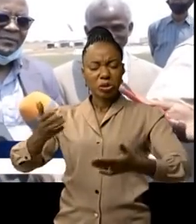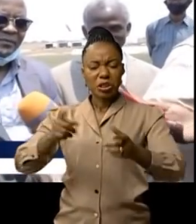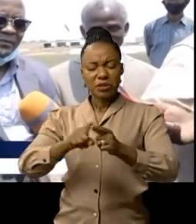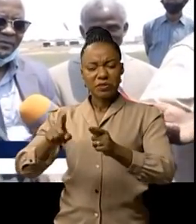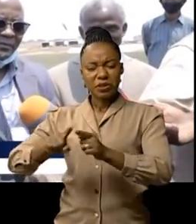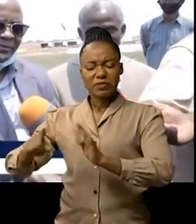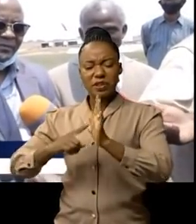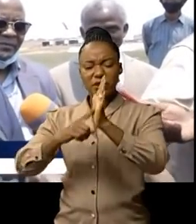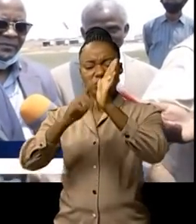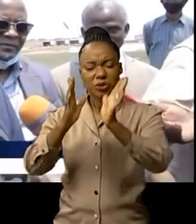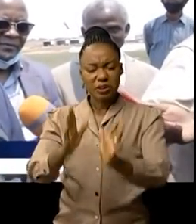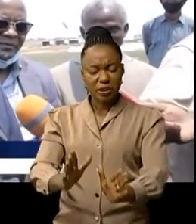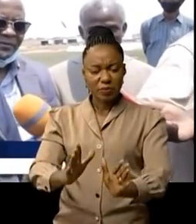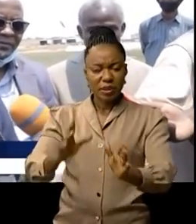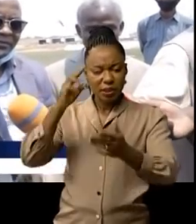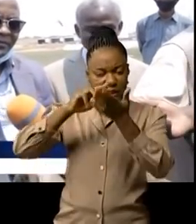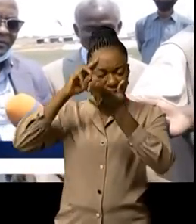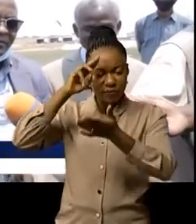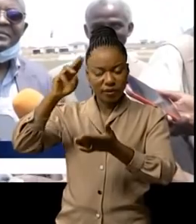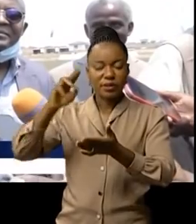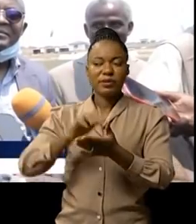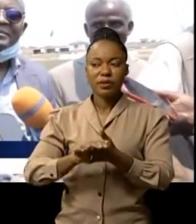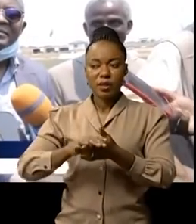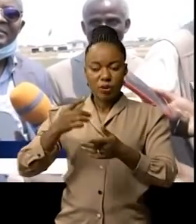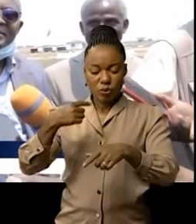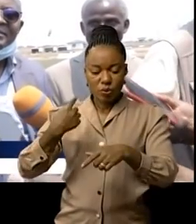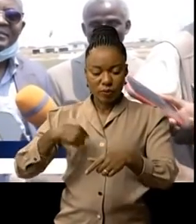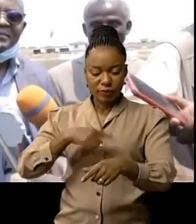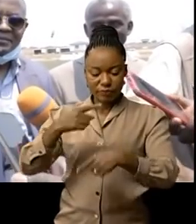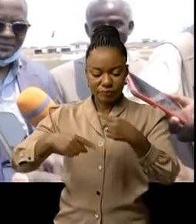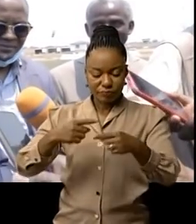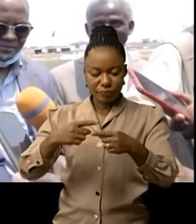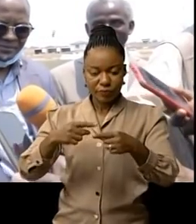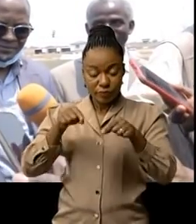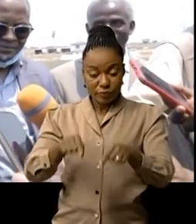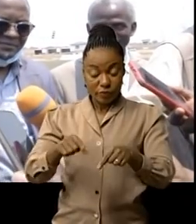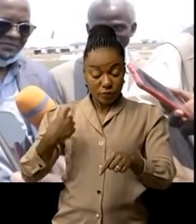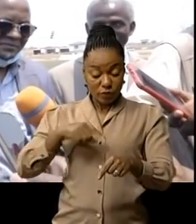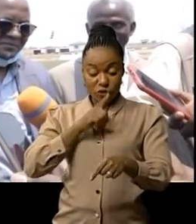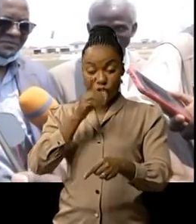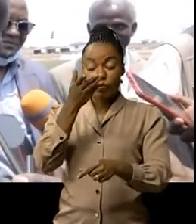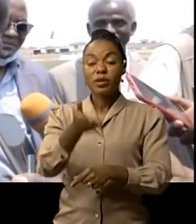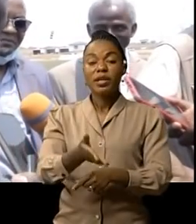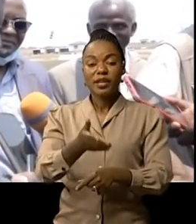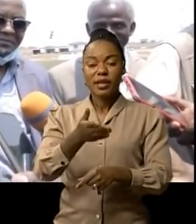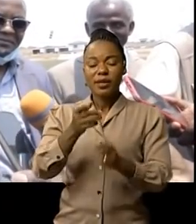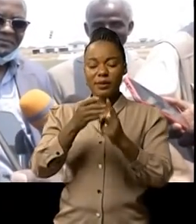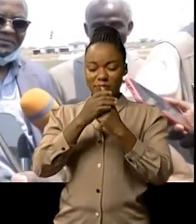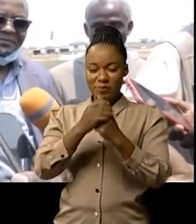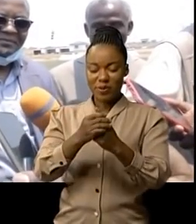'implique depuis le début jusqu'à l'étape actuelle que nous sommes là et donc dans 24 heures